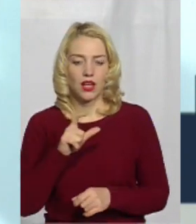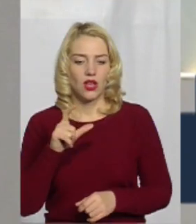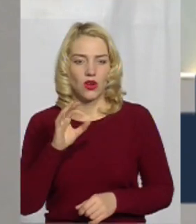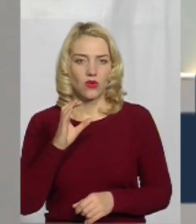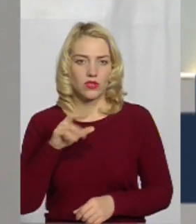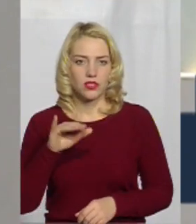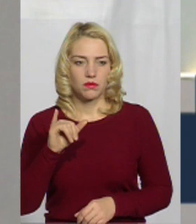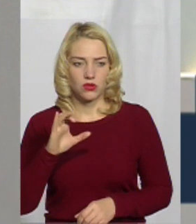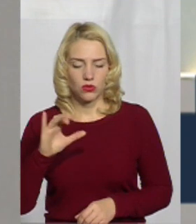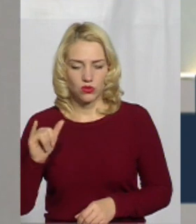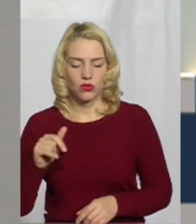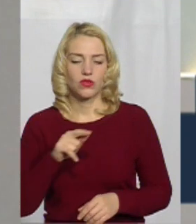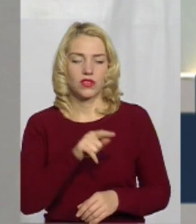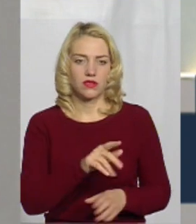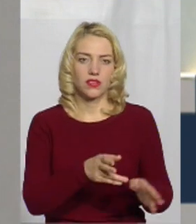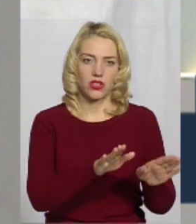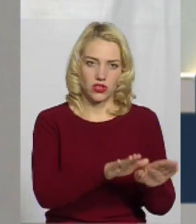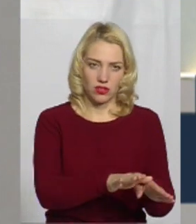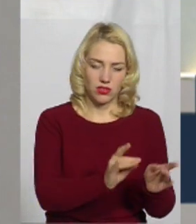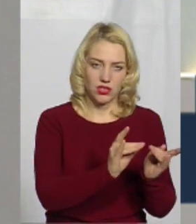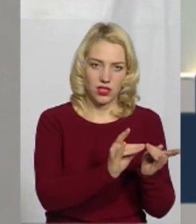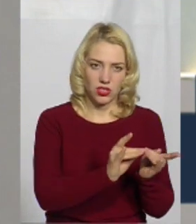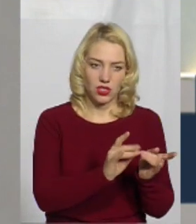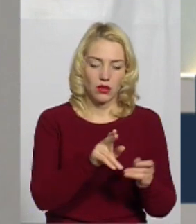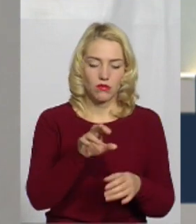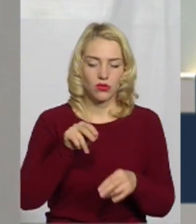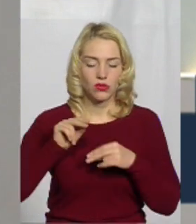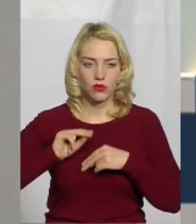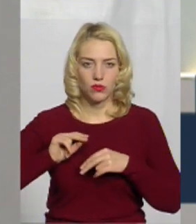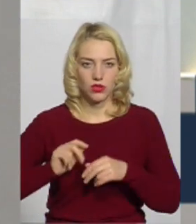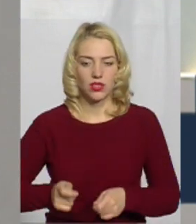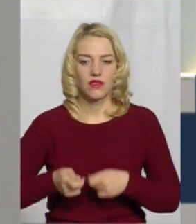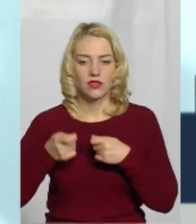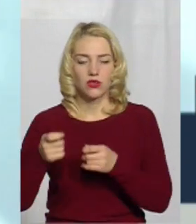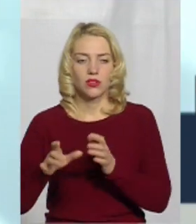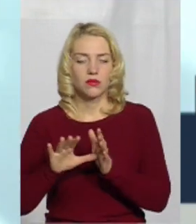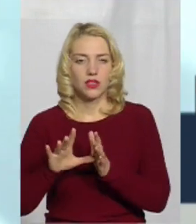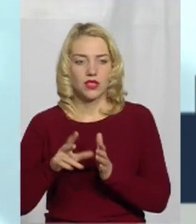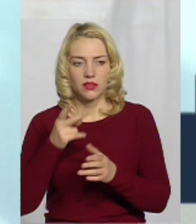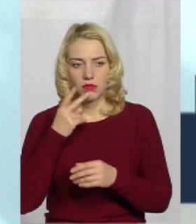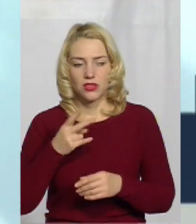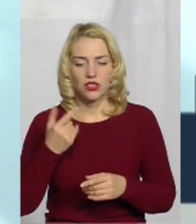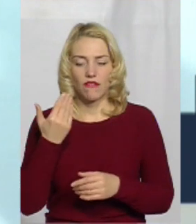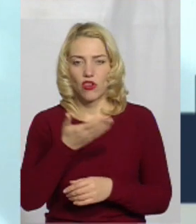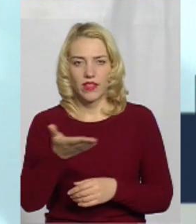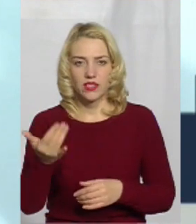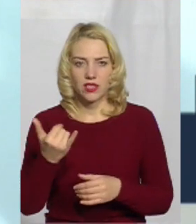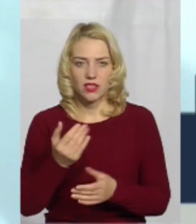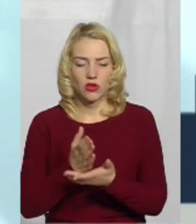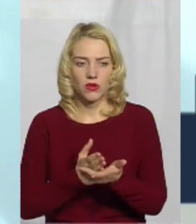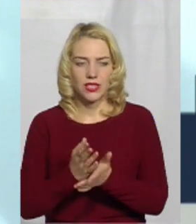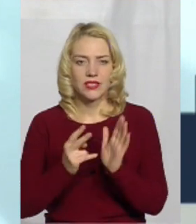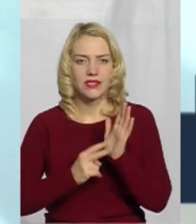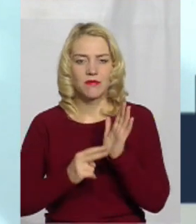ліжка залишаться в міській лікарні. І по роботі виїзної бригади, як ми вже бачили, вона зараз обслуговує понад